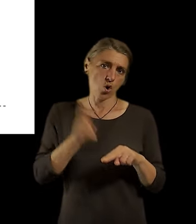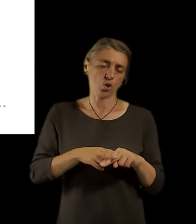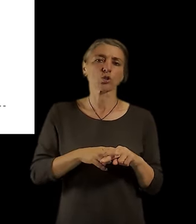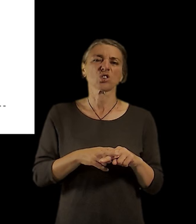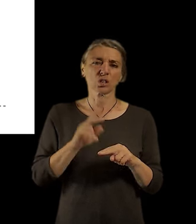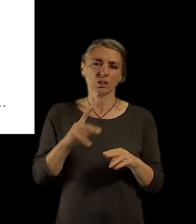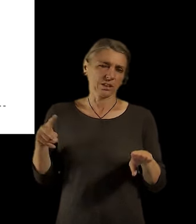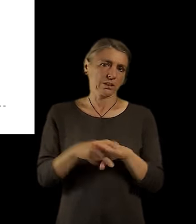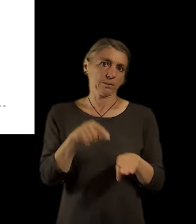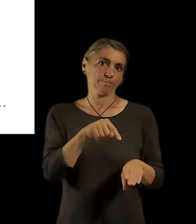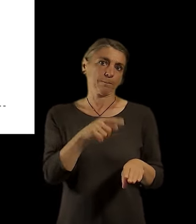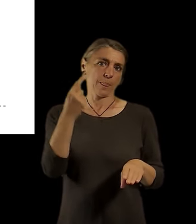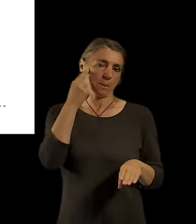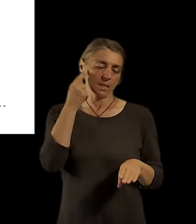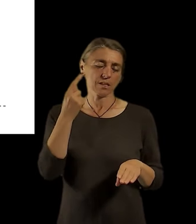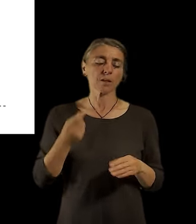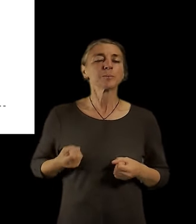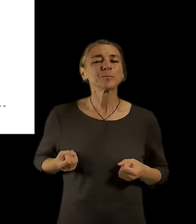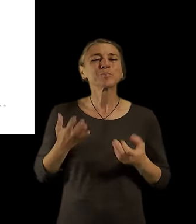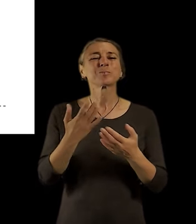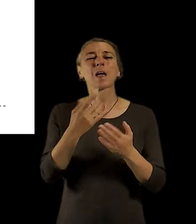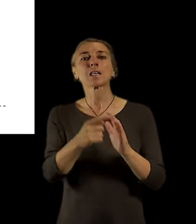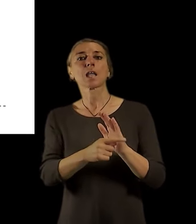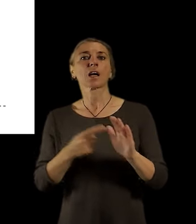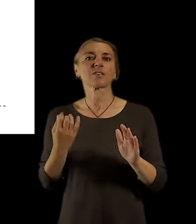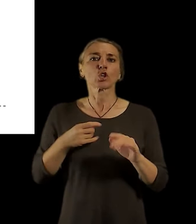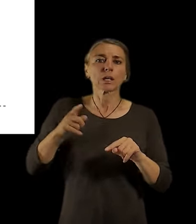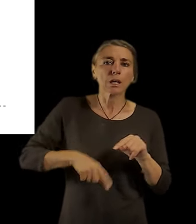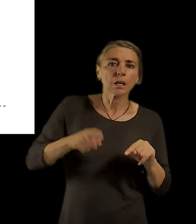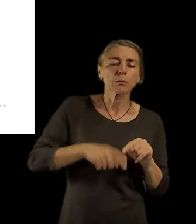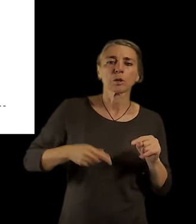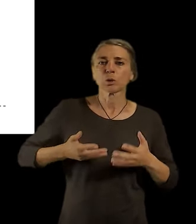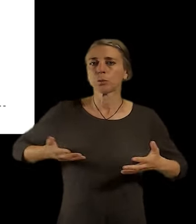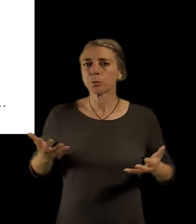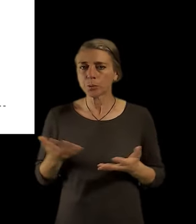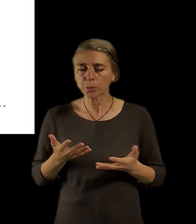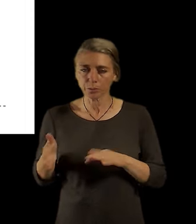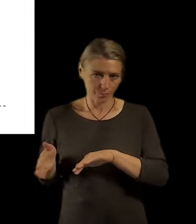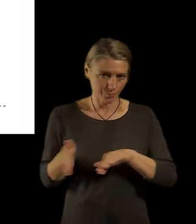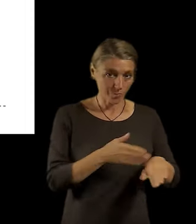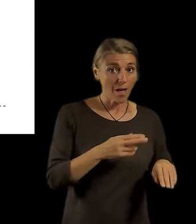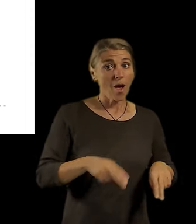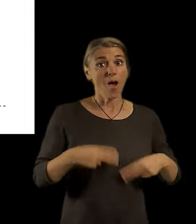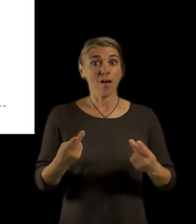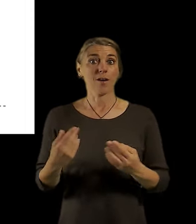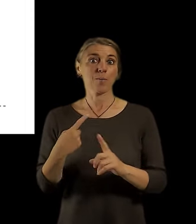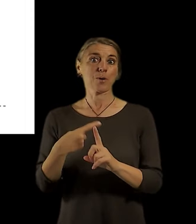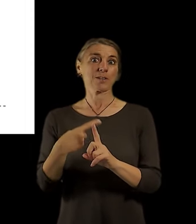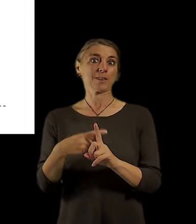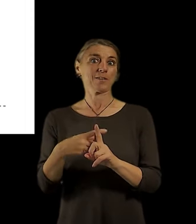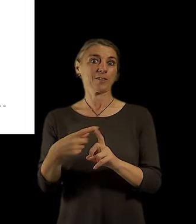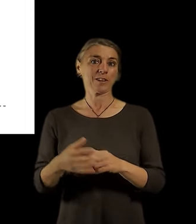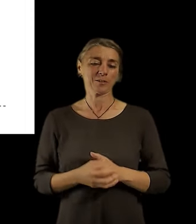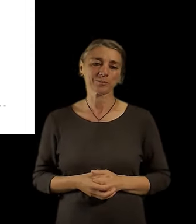To byly, řekněme, ty negativní zprávy ohledně veřejné vybavenosti a nyní můžeme přijít svýš na ty pozitivnější, protože pokrytí začetnými